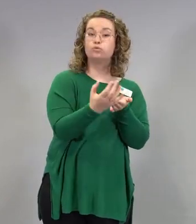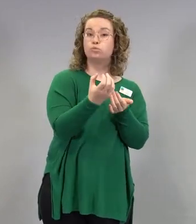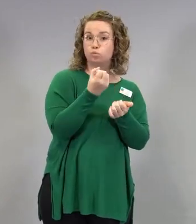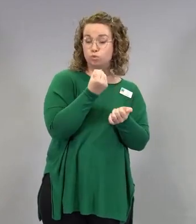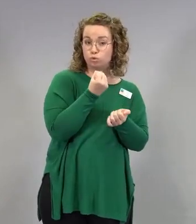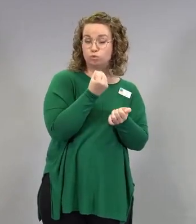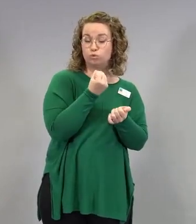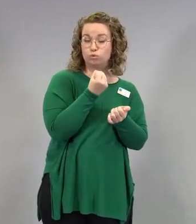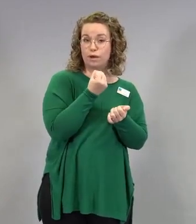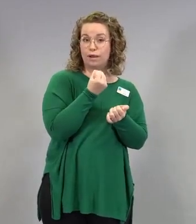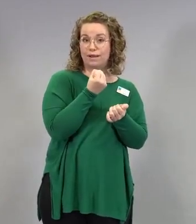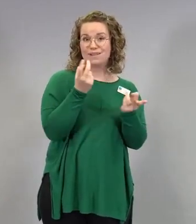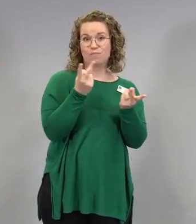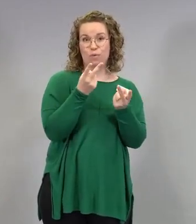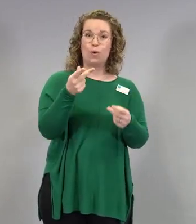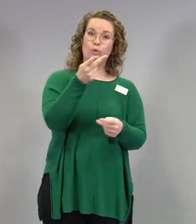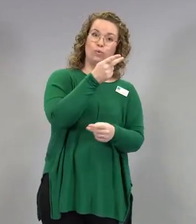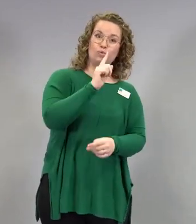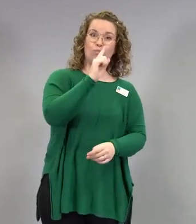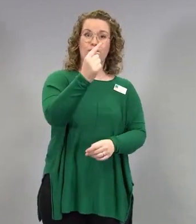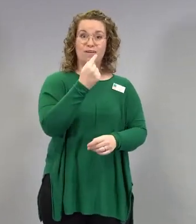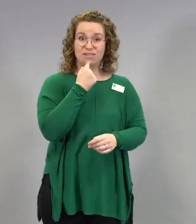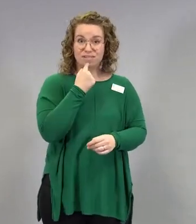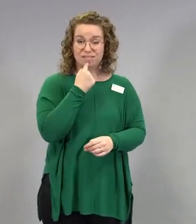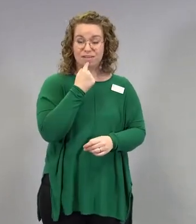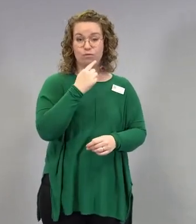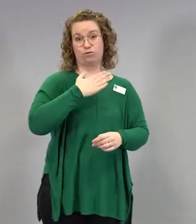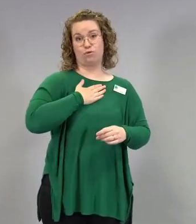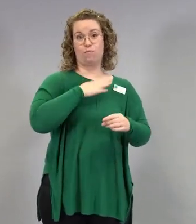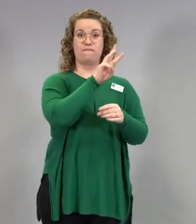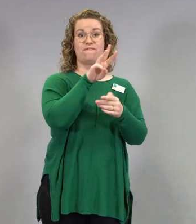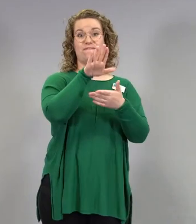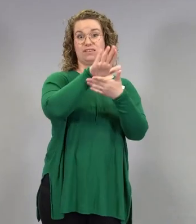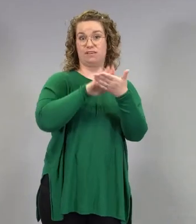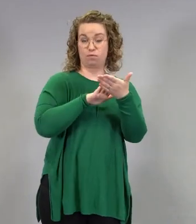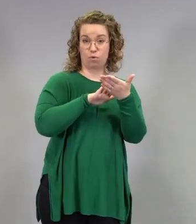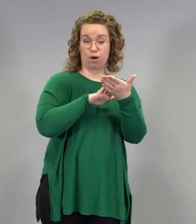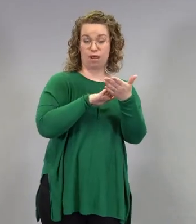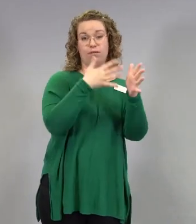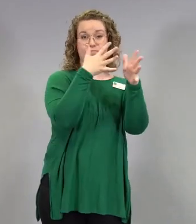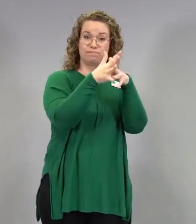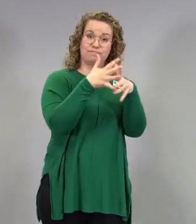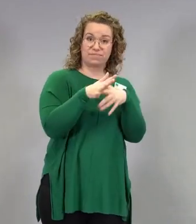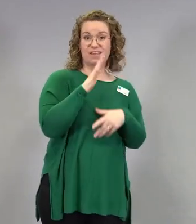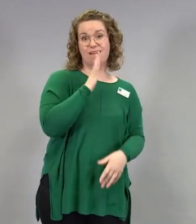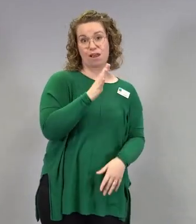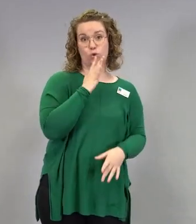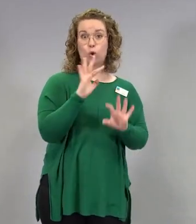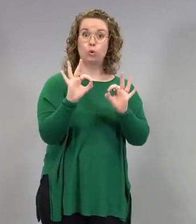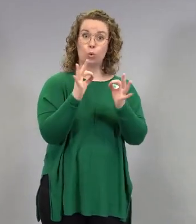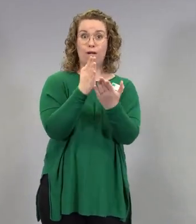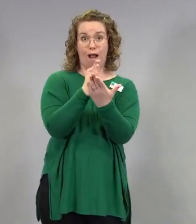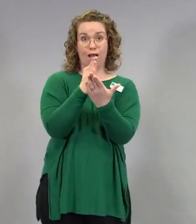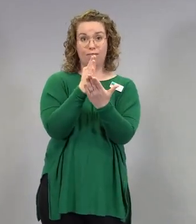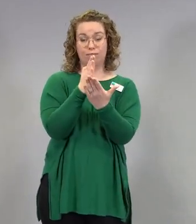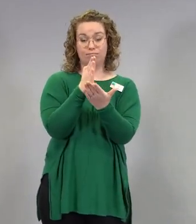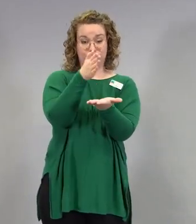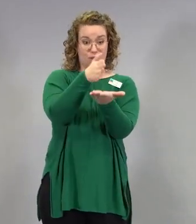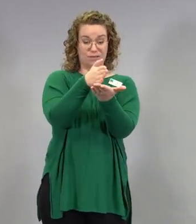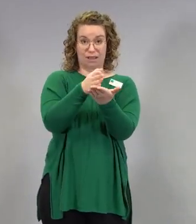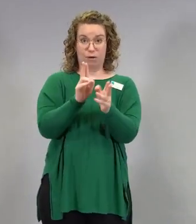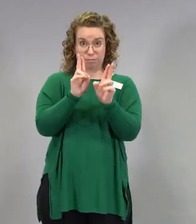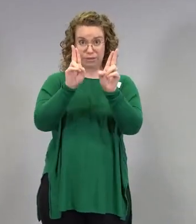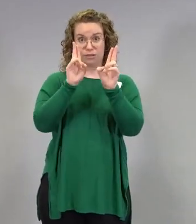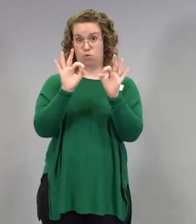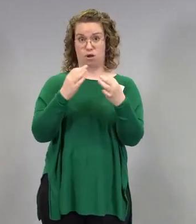kysymysvastauspareja tai tekstiä siitä, että miten tämän asian todellinen laita on. Että se on minusta hirveän tärkeää, että meillä on